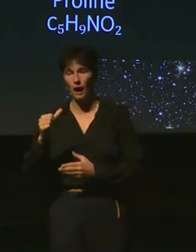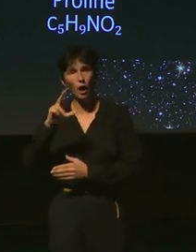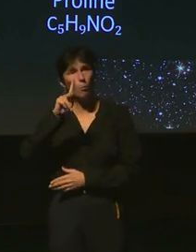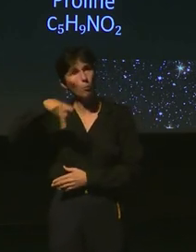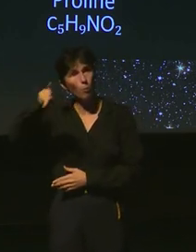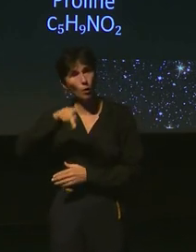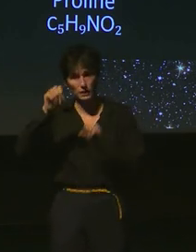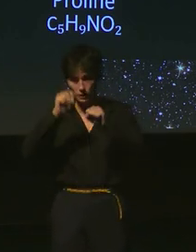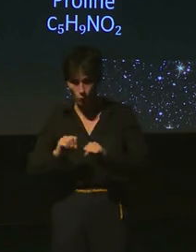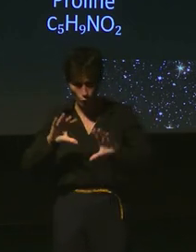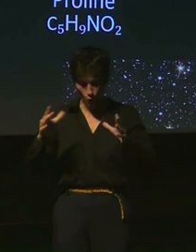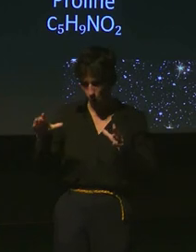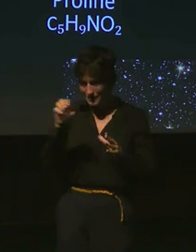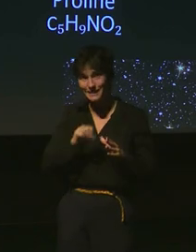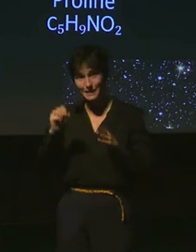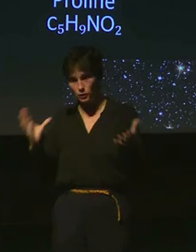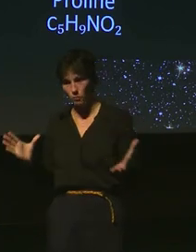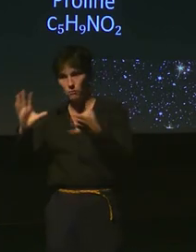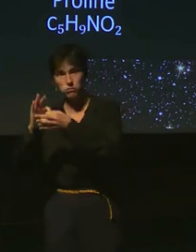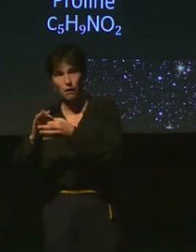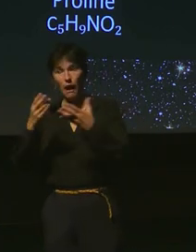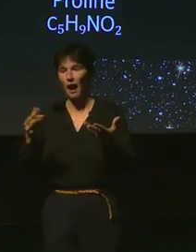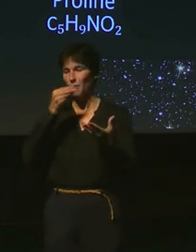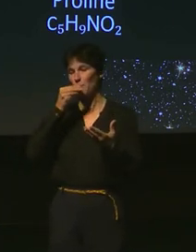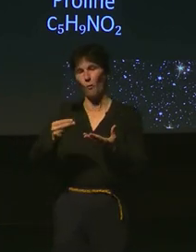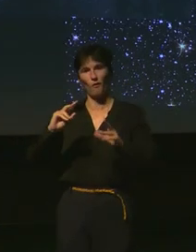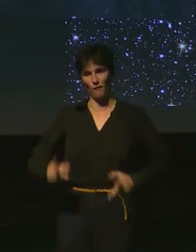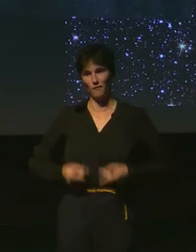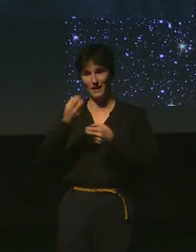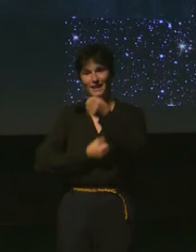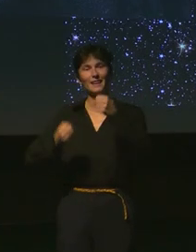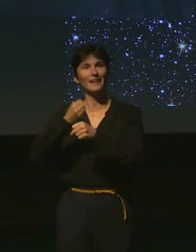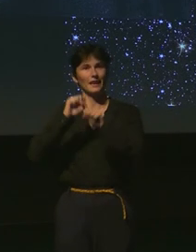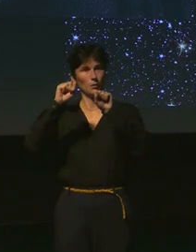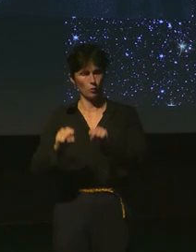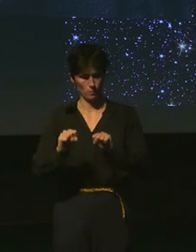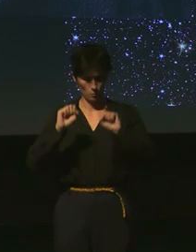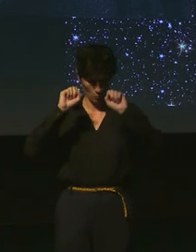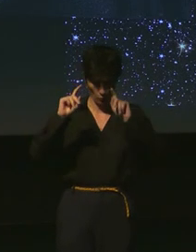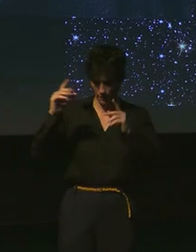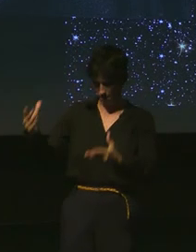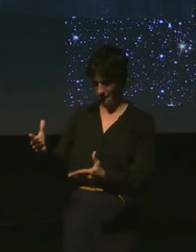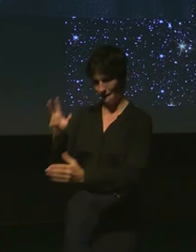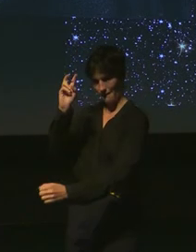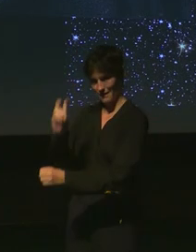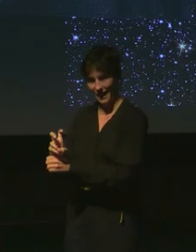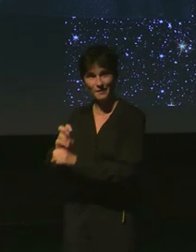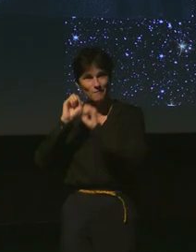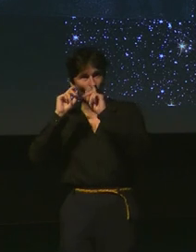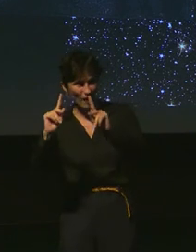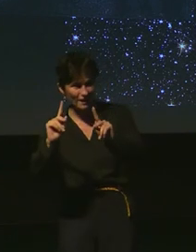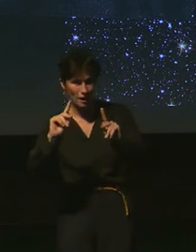silencium au carbone j'ai tout ce qu'il faut pour faire la vie et bien je reprends de cette idée-là et je vous embarque